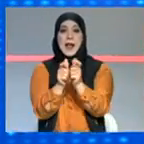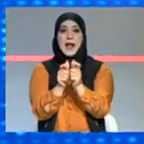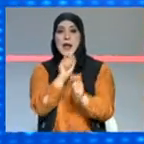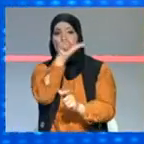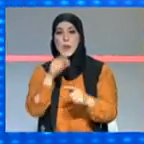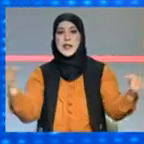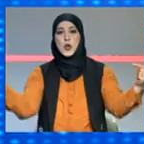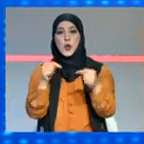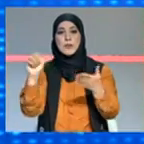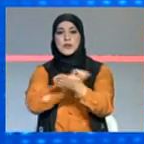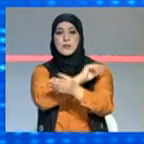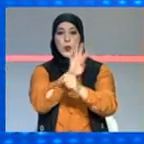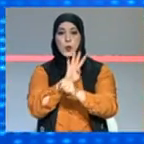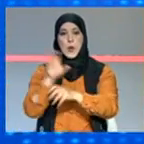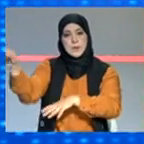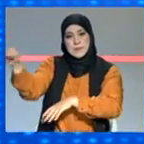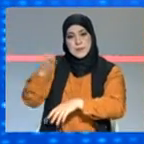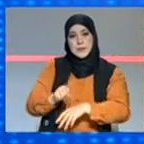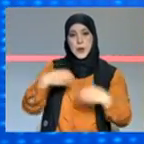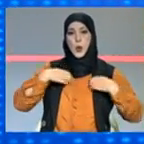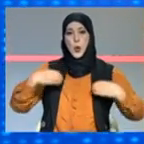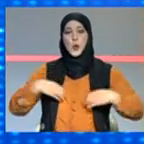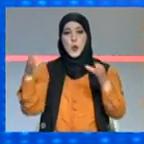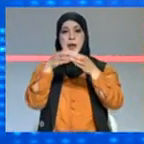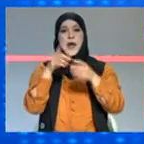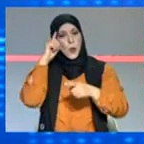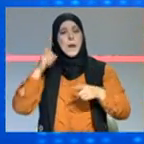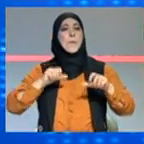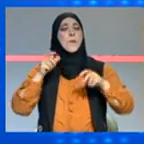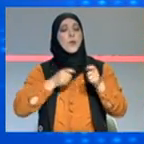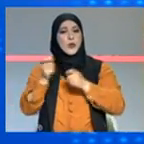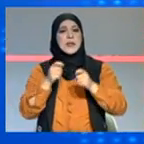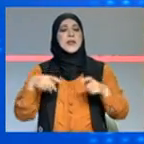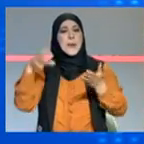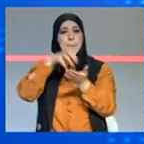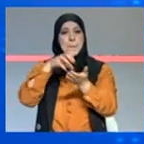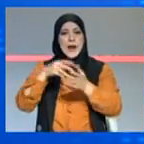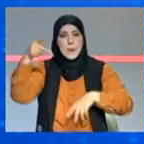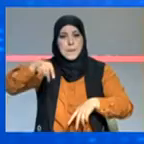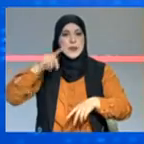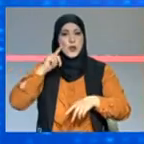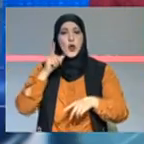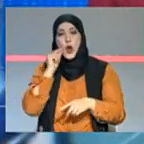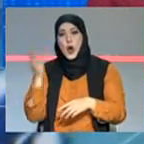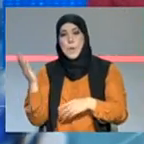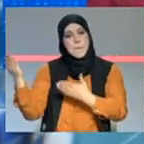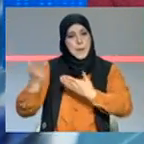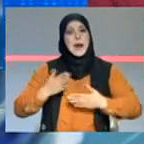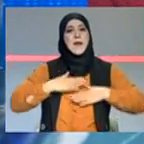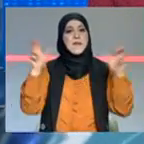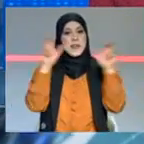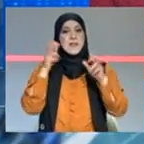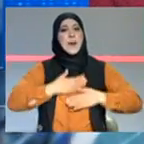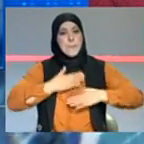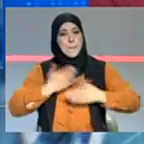لمجابهة كورونا نستضيف عضو الهيئة ومدير معهد باستور الدكتور الهاشمي لوزير دكتور مرحبا بك